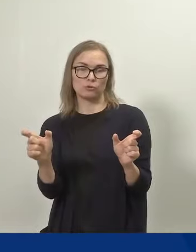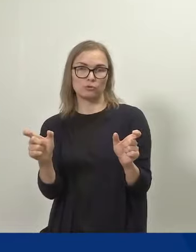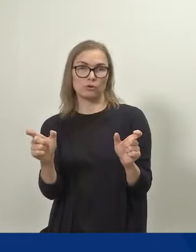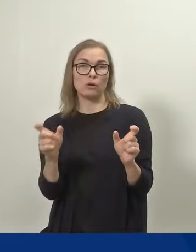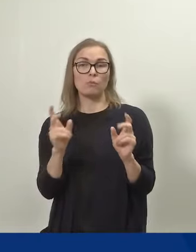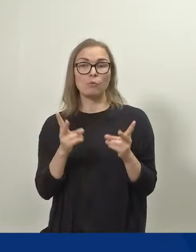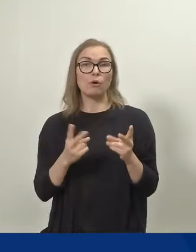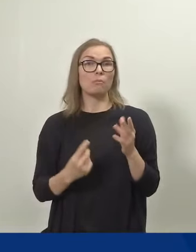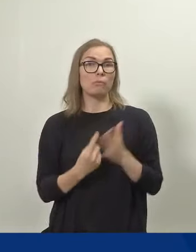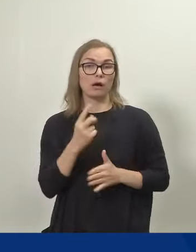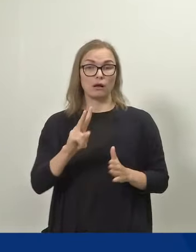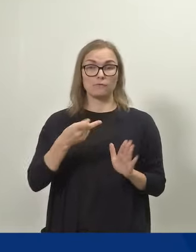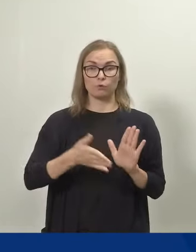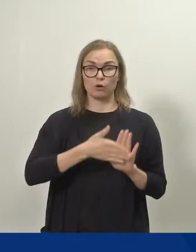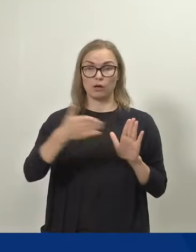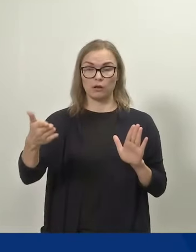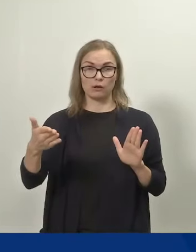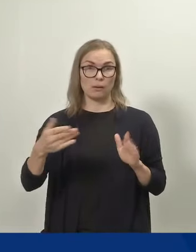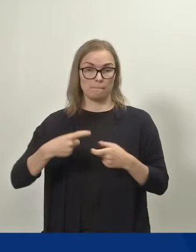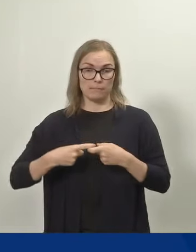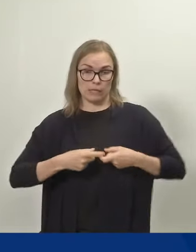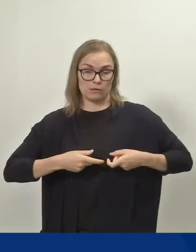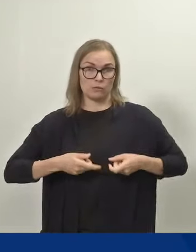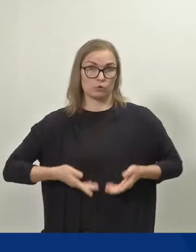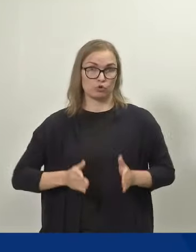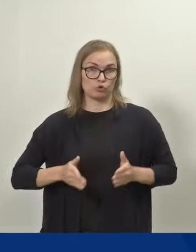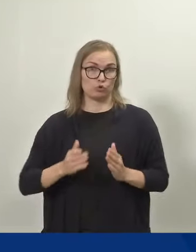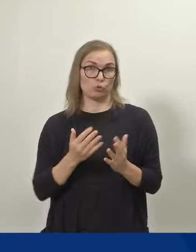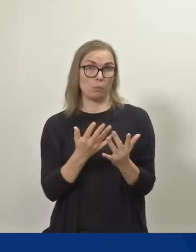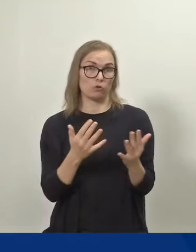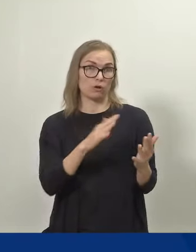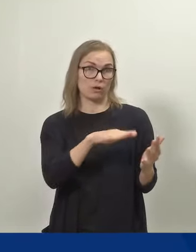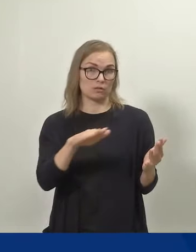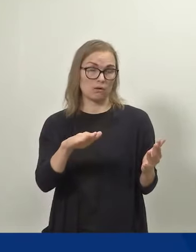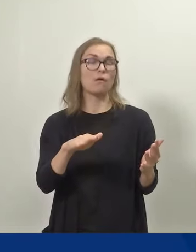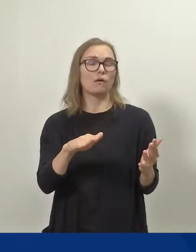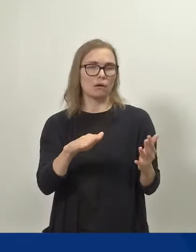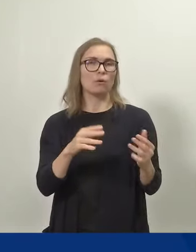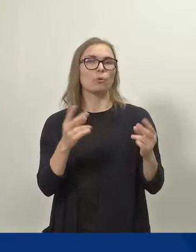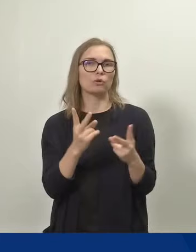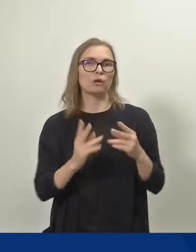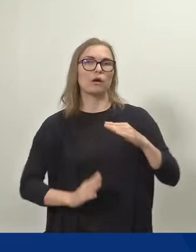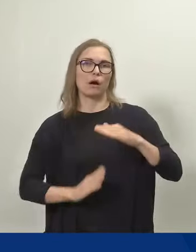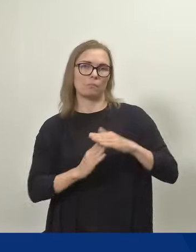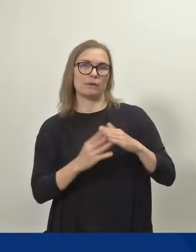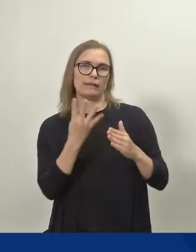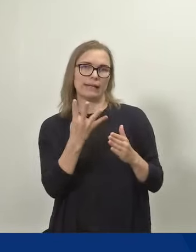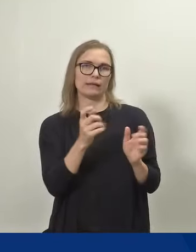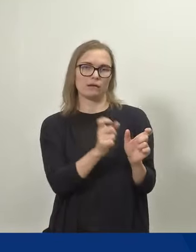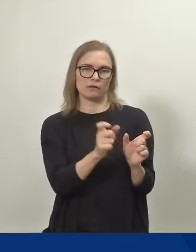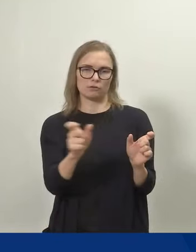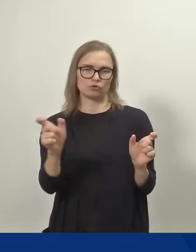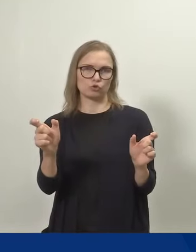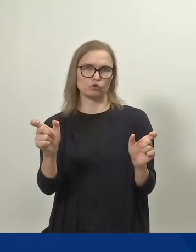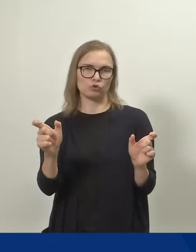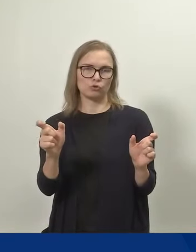lapsi kahden vuoden sisällä, niin silloin voi kuitenkin pitää neljä jaksoa vanhempainvapaata